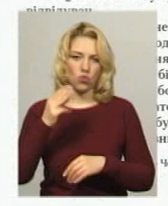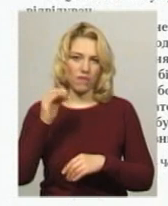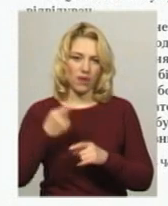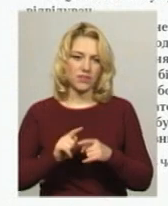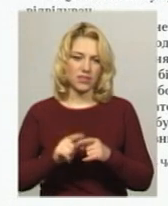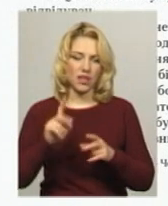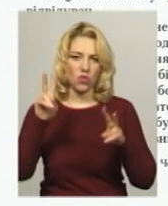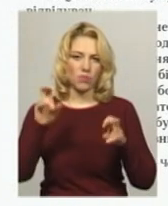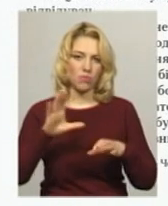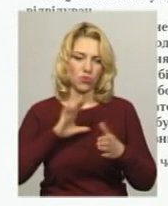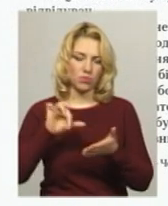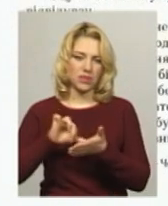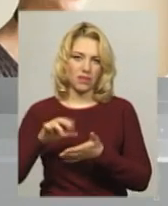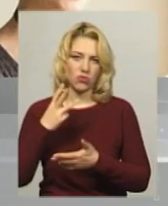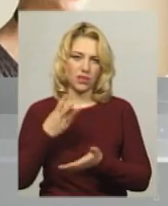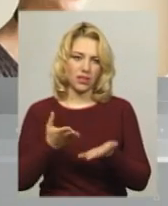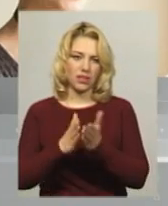номінації було представлено три книги.